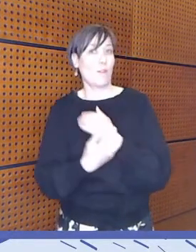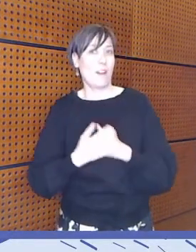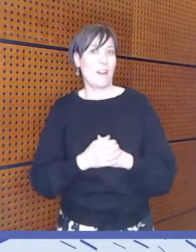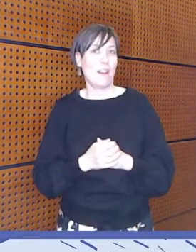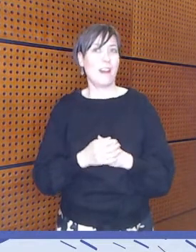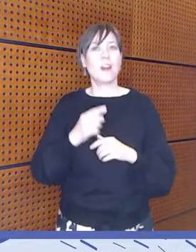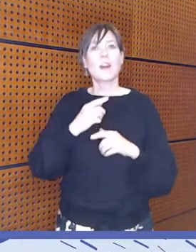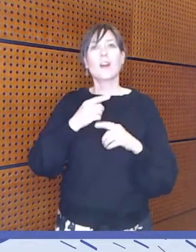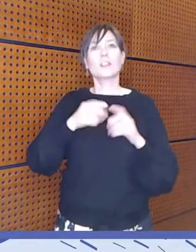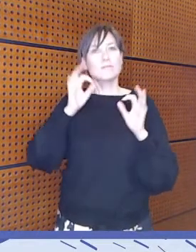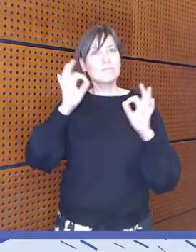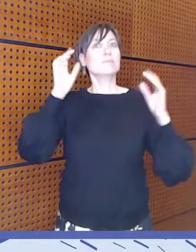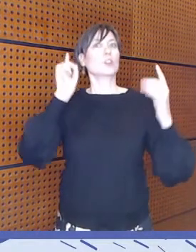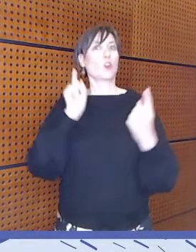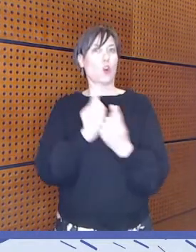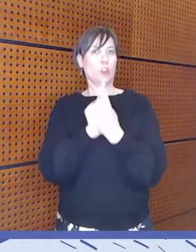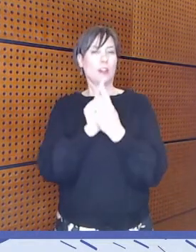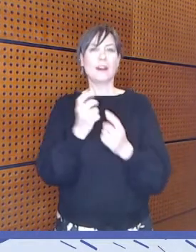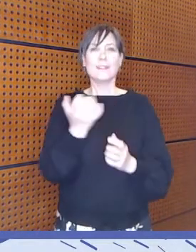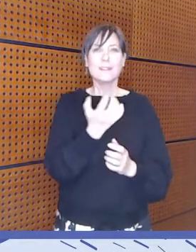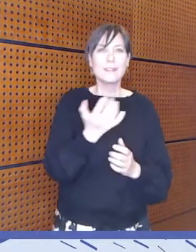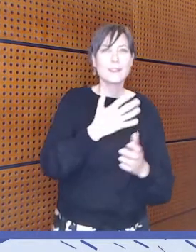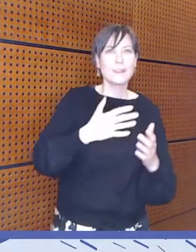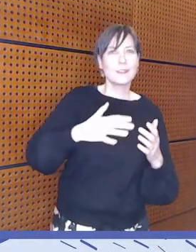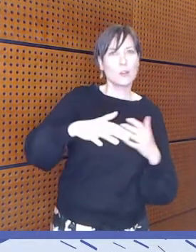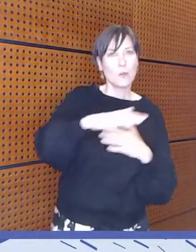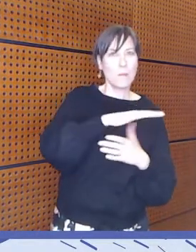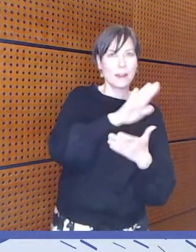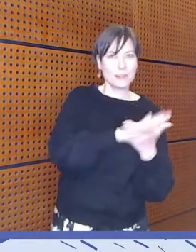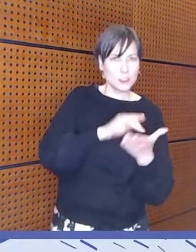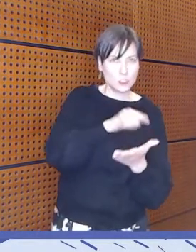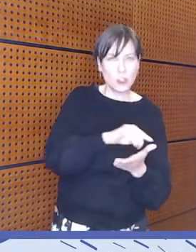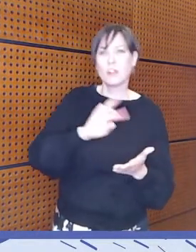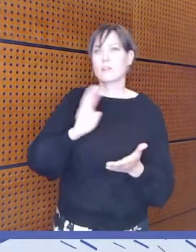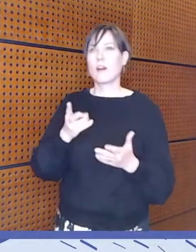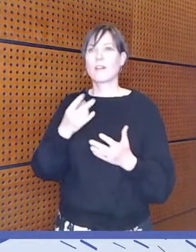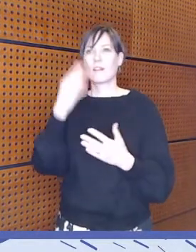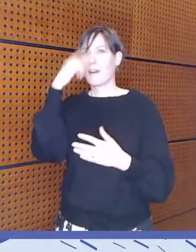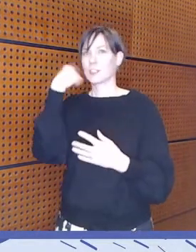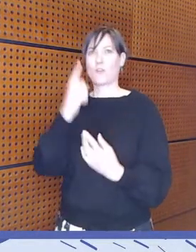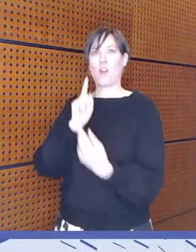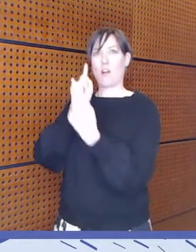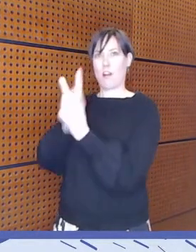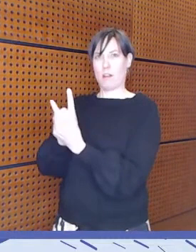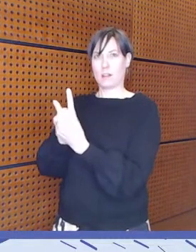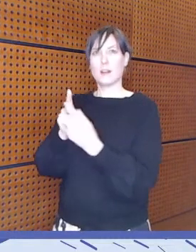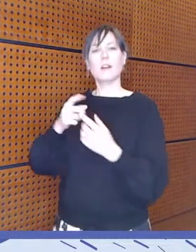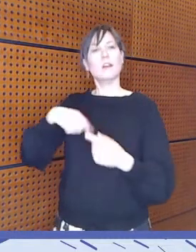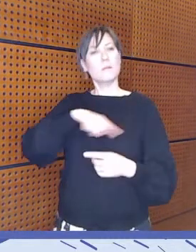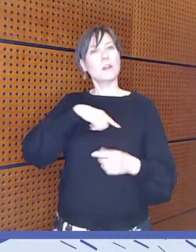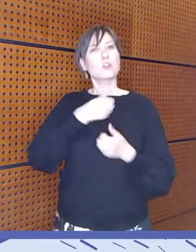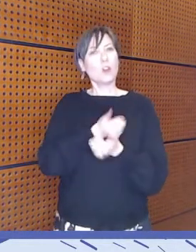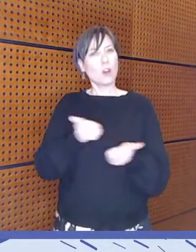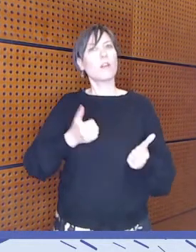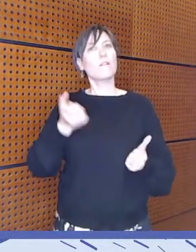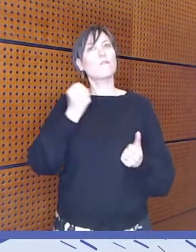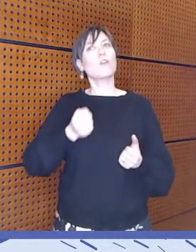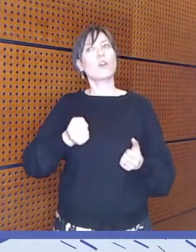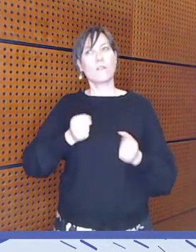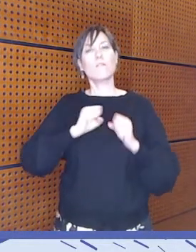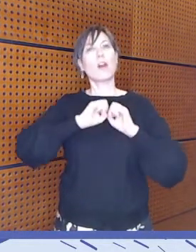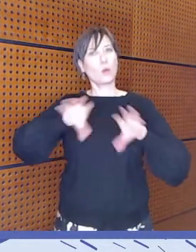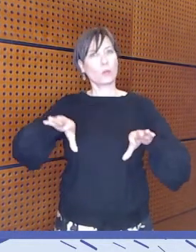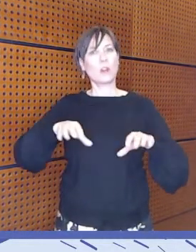se sitten digitaalisissa ympäristöissä tai on se sitten kasvokkain. Miten me jokainen voidaan vaikuttaa siihen, että me voidaan luoda siitä hetkestä sellainen